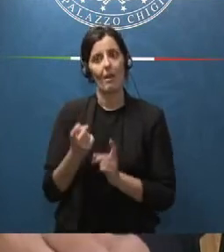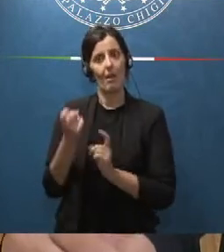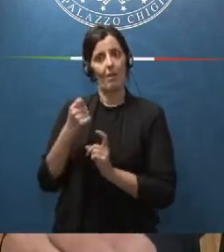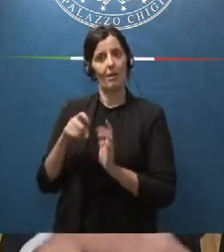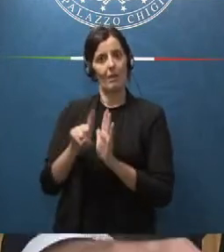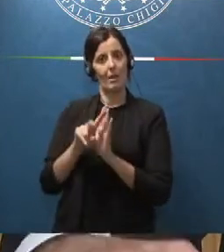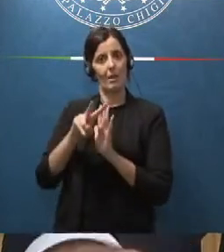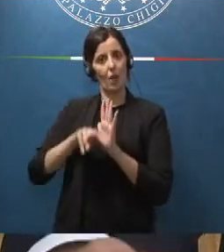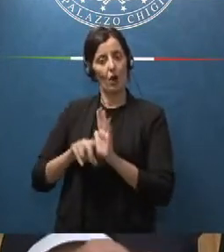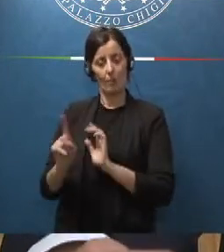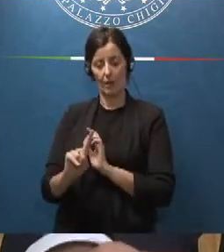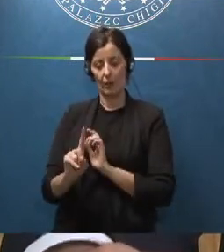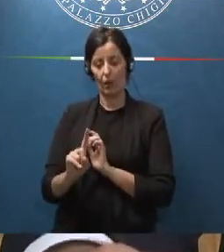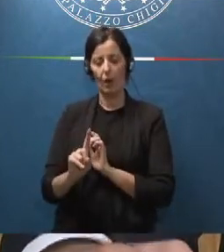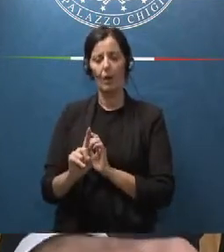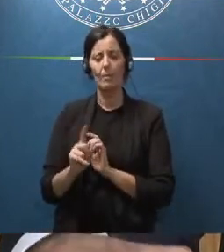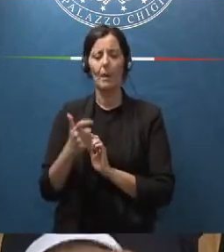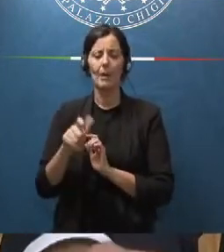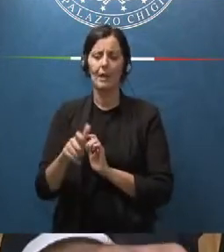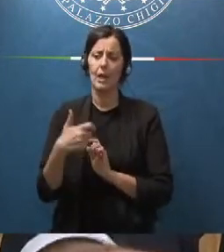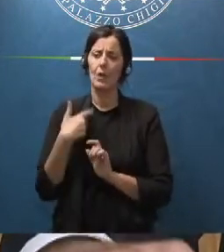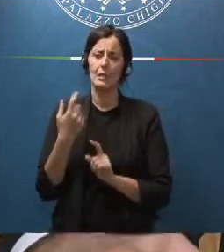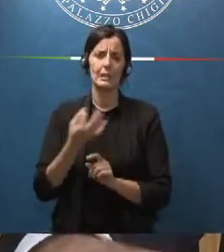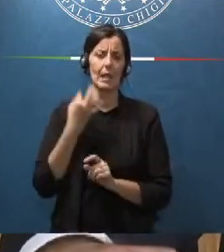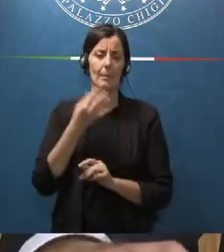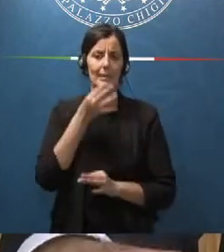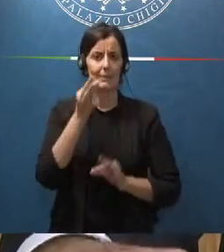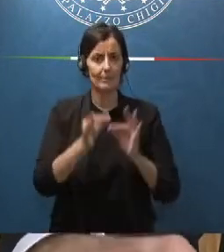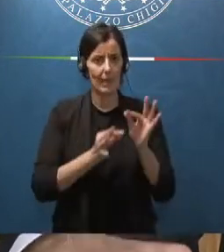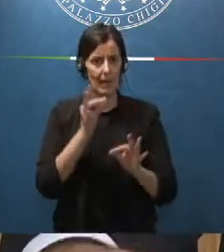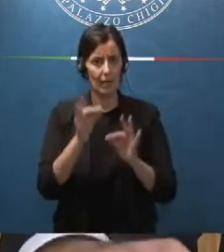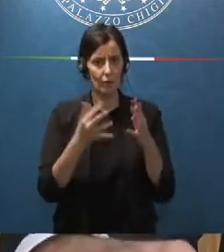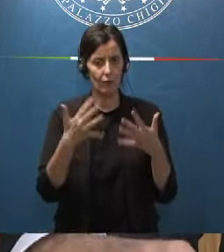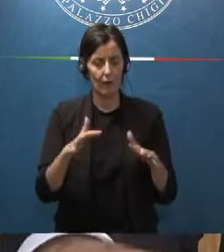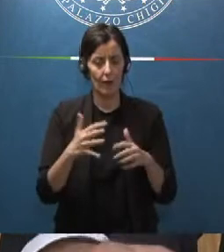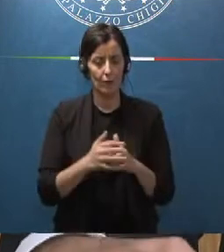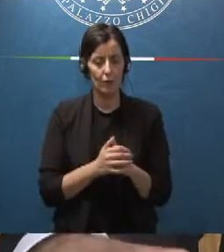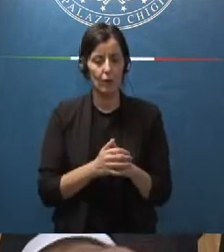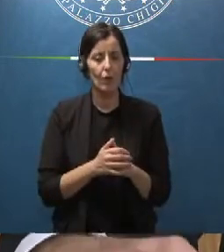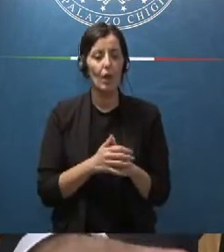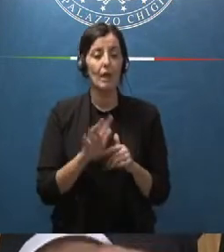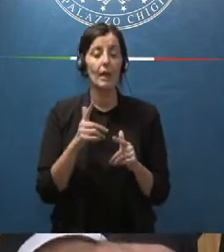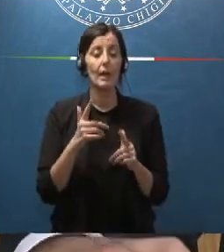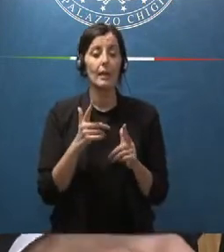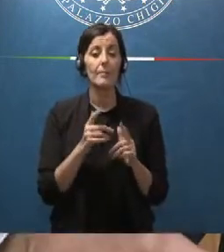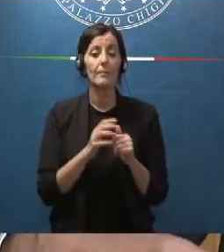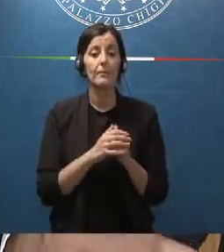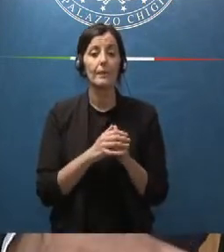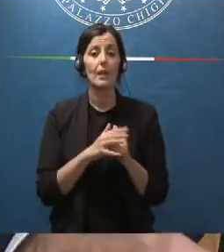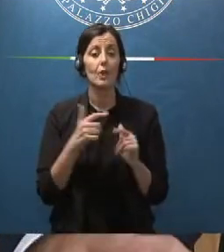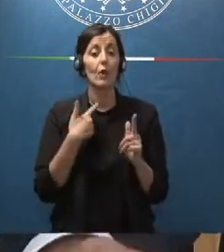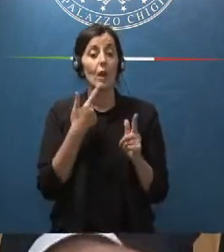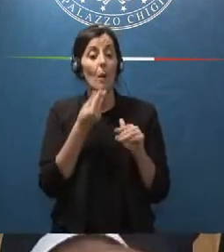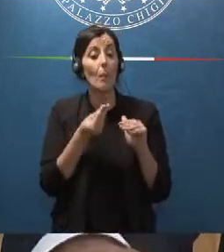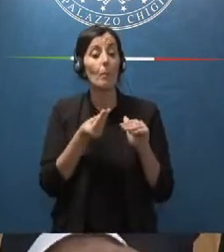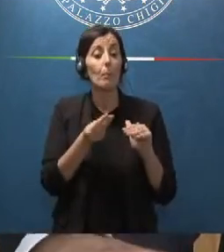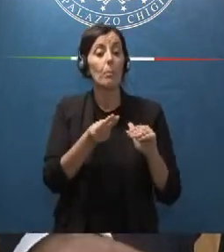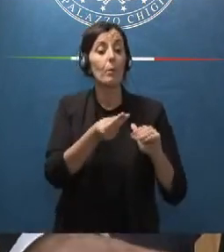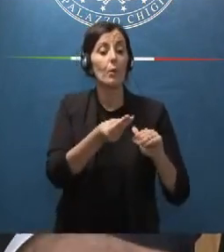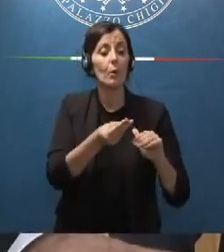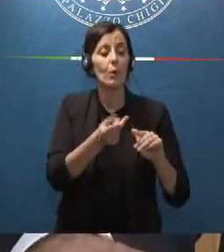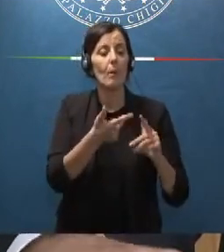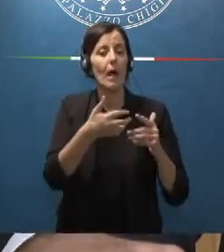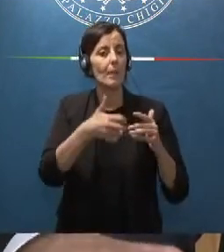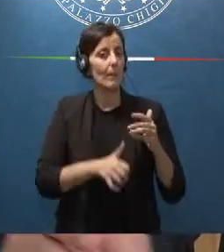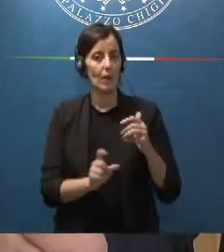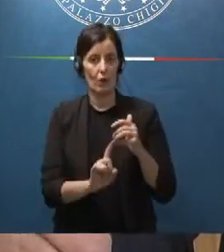ma al tempo stesso io ho sempre spiegato che avremmo fatto non un centimetro in più neanche un centimetro in meno diciamo